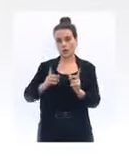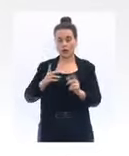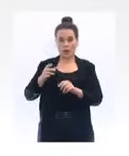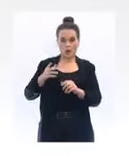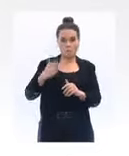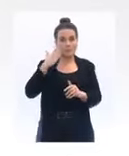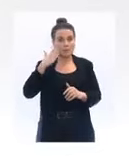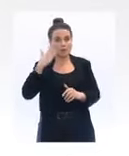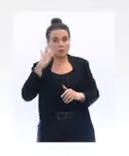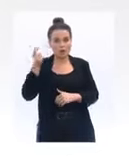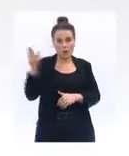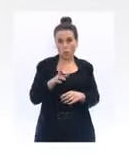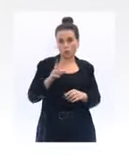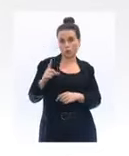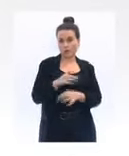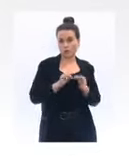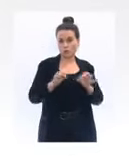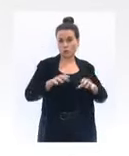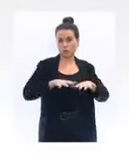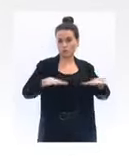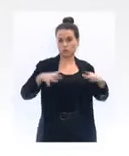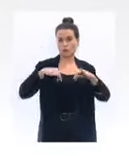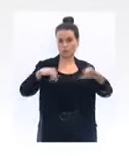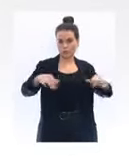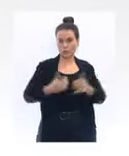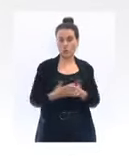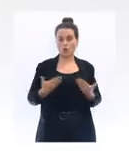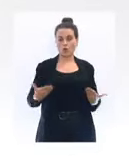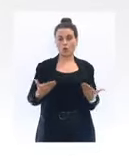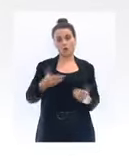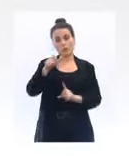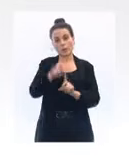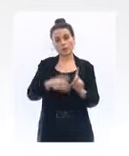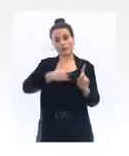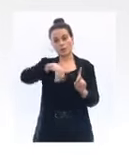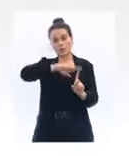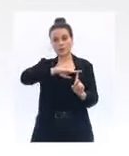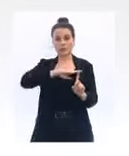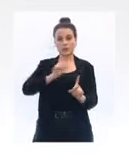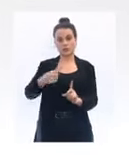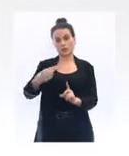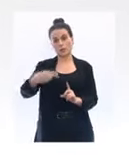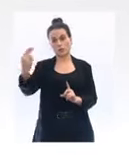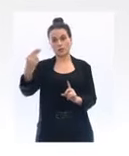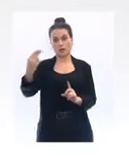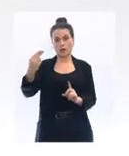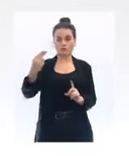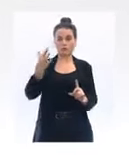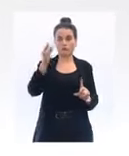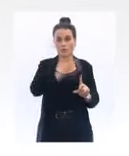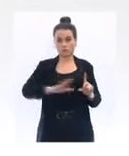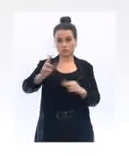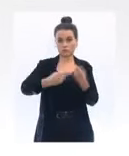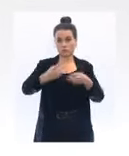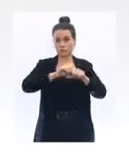Il est transmis aujourd'hui à tous les responsables de l'éducation nationale locaux. Ce protocole permettra l'accueil de tous les élèves